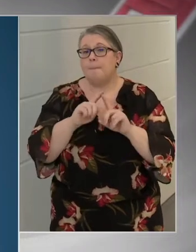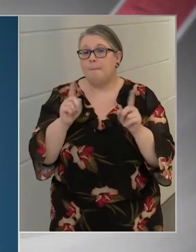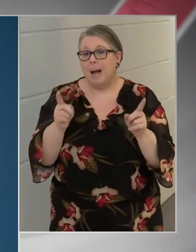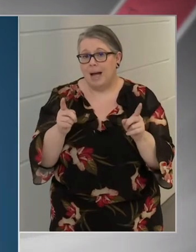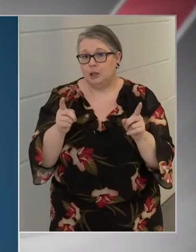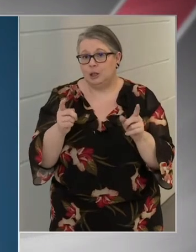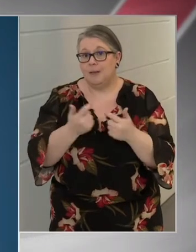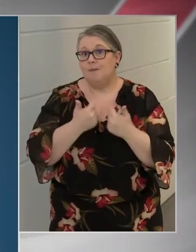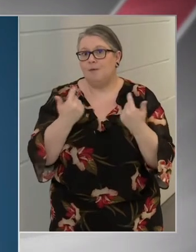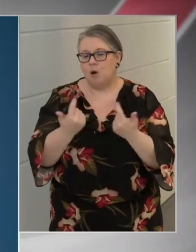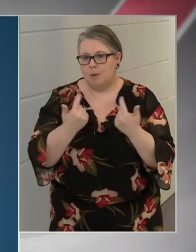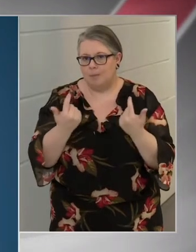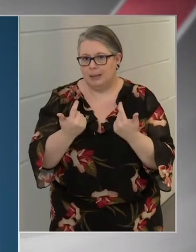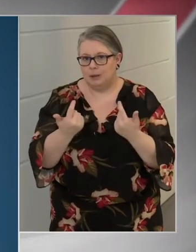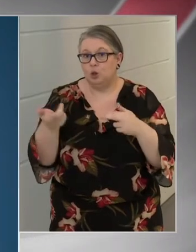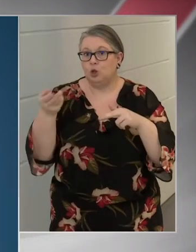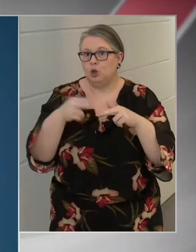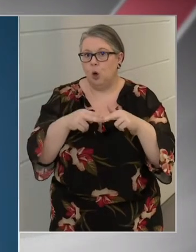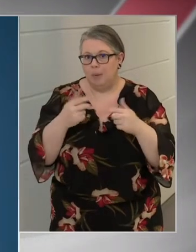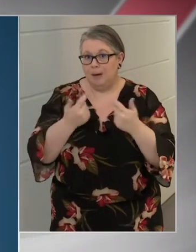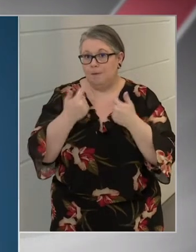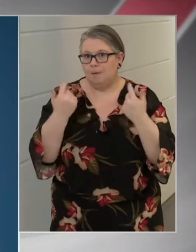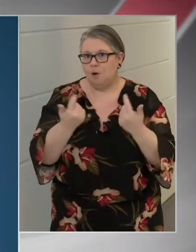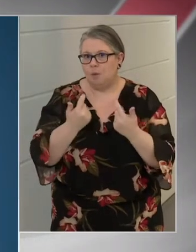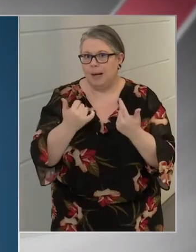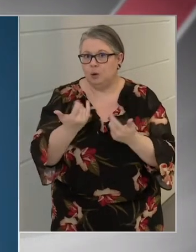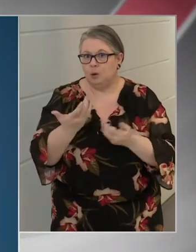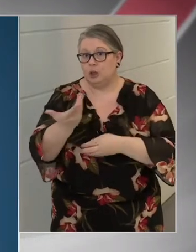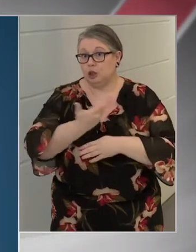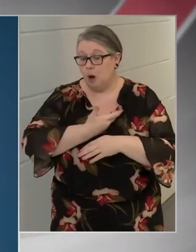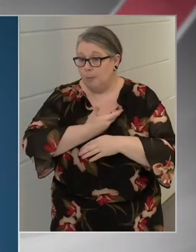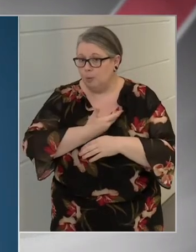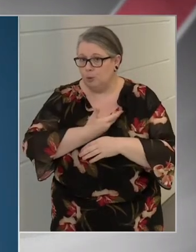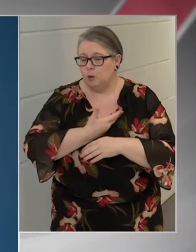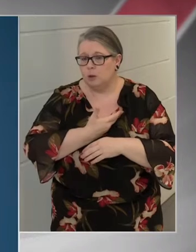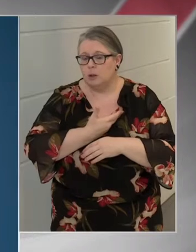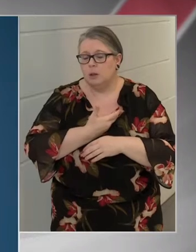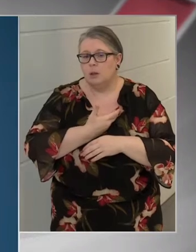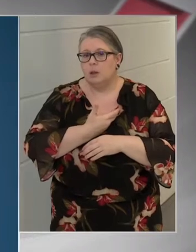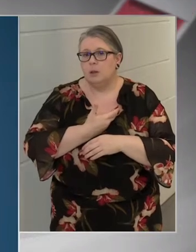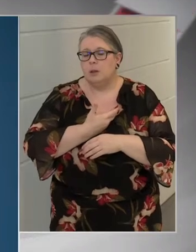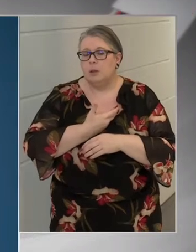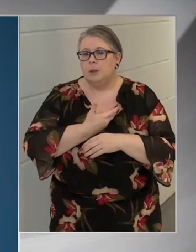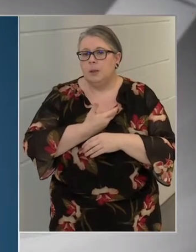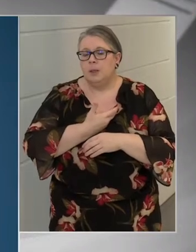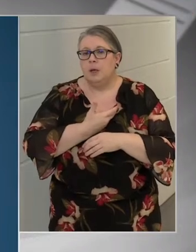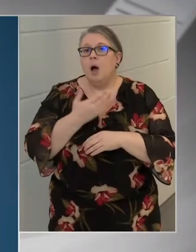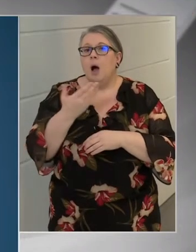információ, többletinformáció is jut még számunkra,